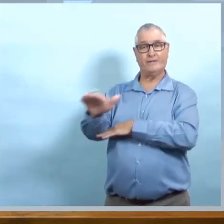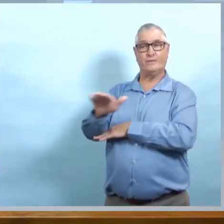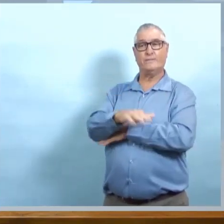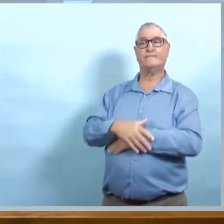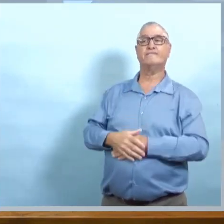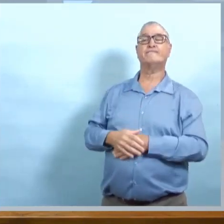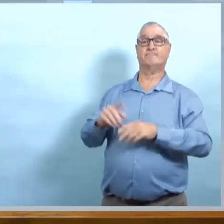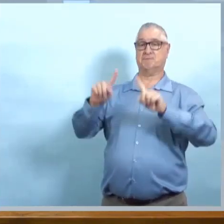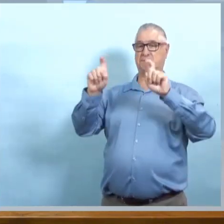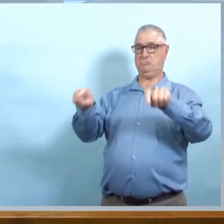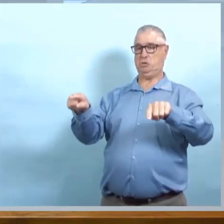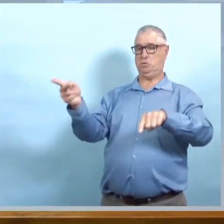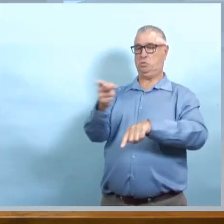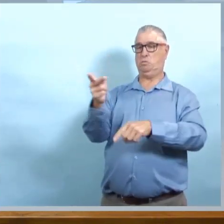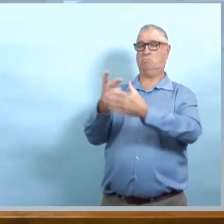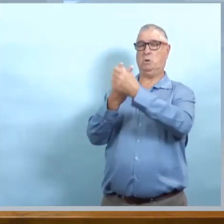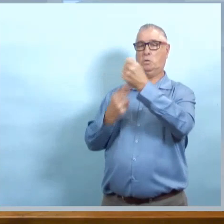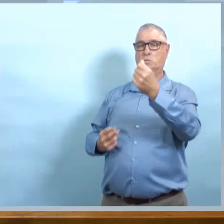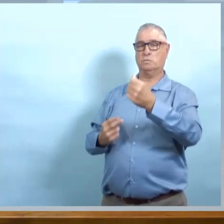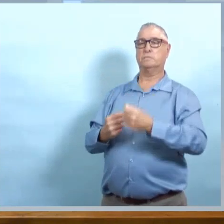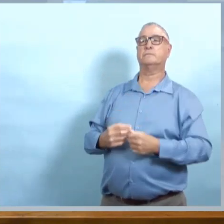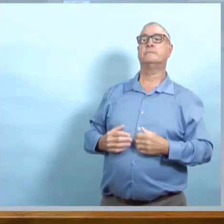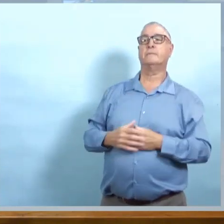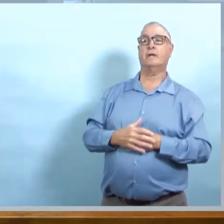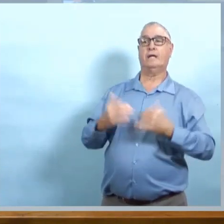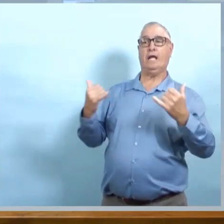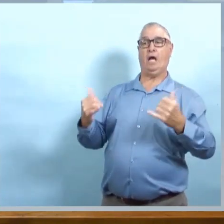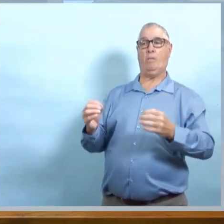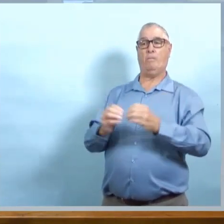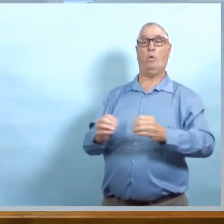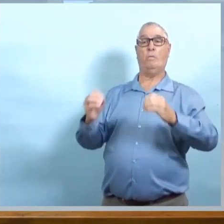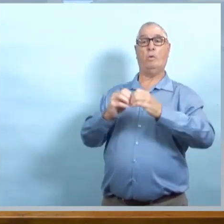De City News, Jonas. Bonjour.